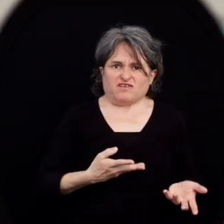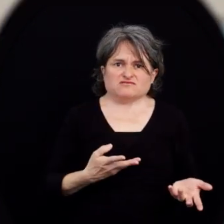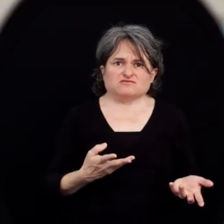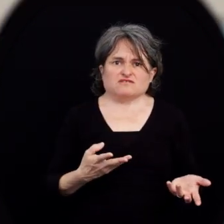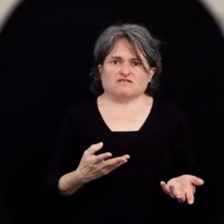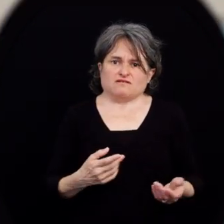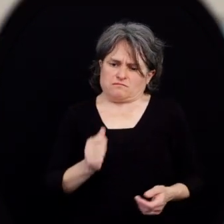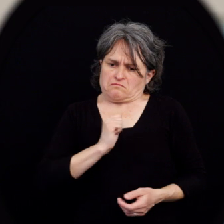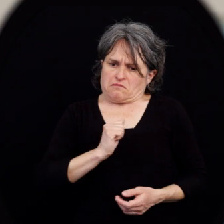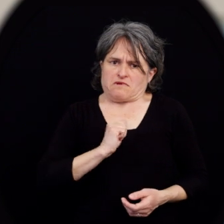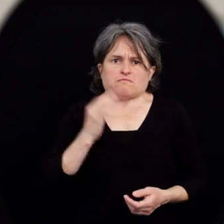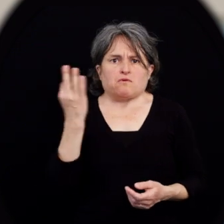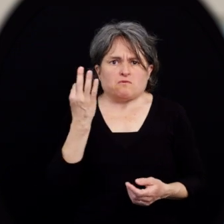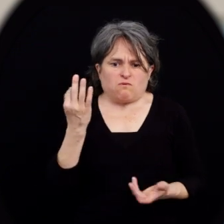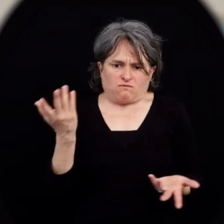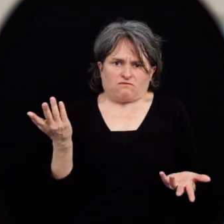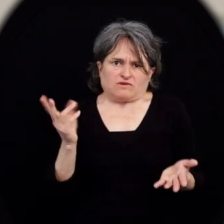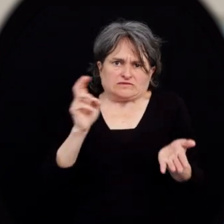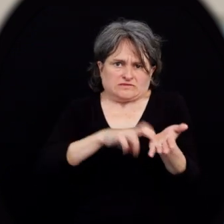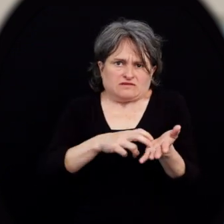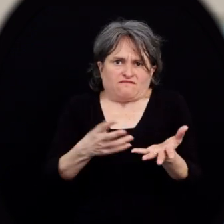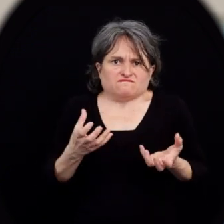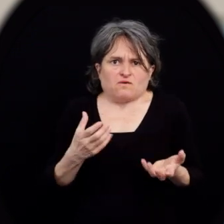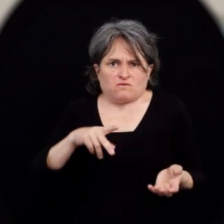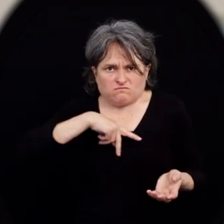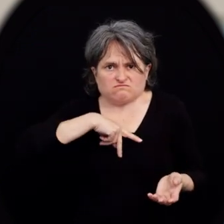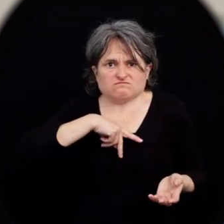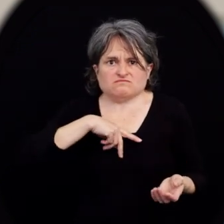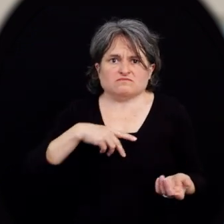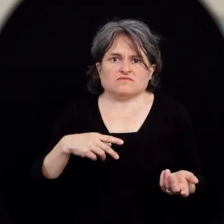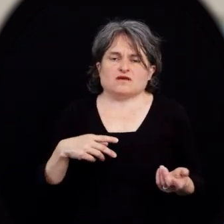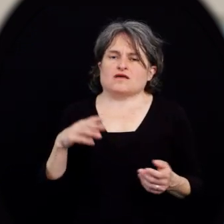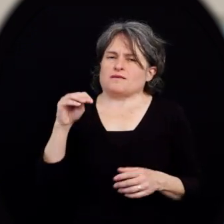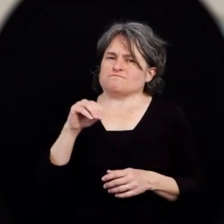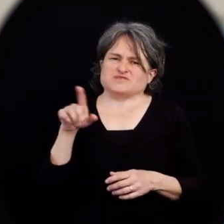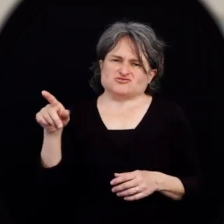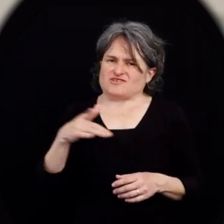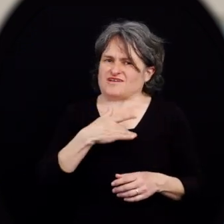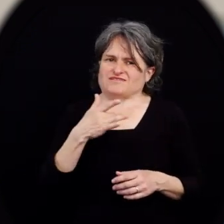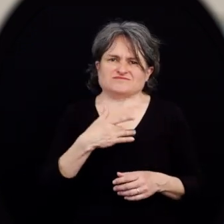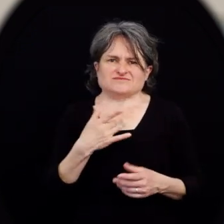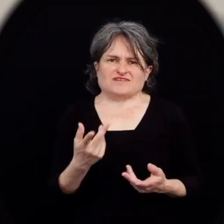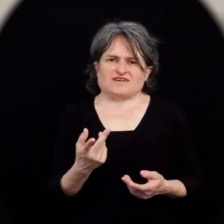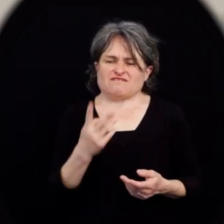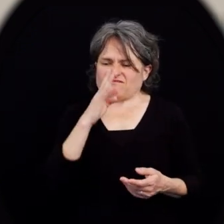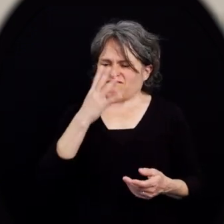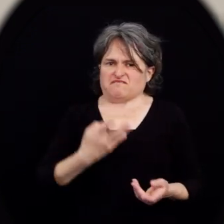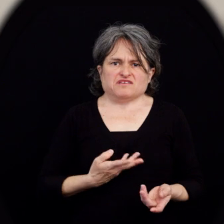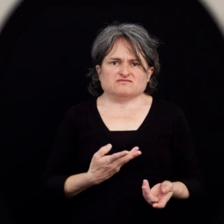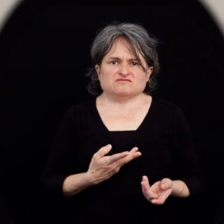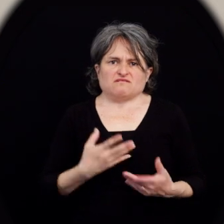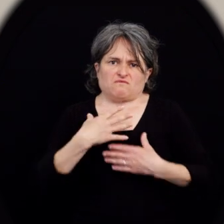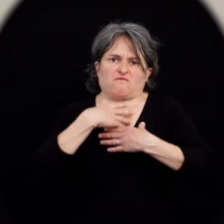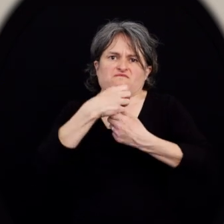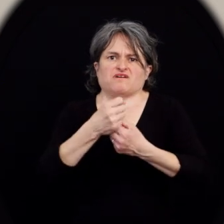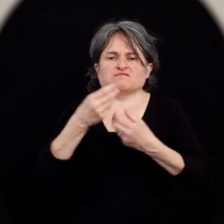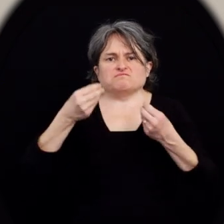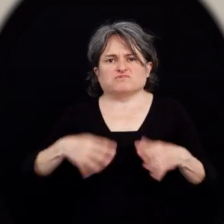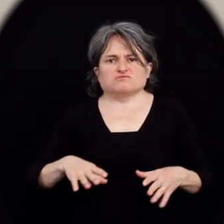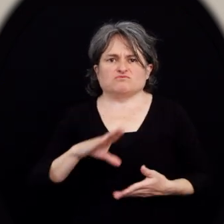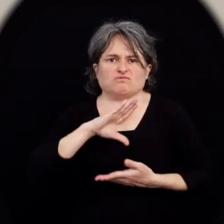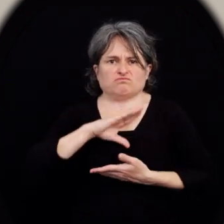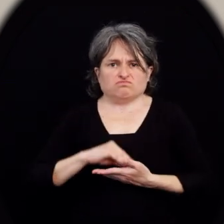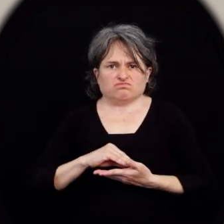au même titre que sa mère qui l'accompagne, alors que c'est elle qui vient s'inscrire à un cours. Michelle ne se sent pas écoutée. Sa